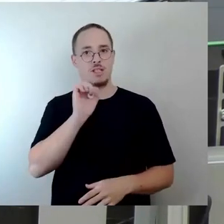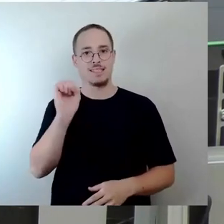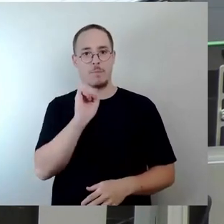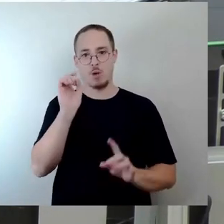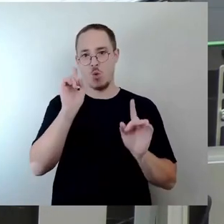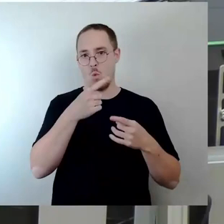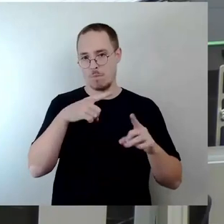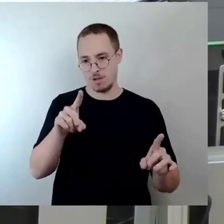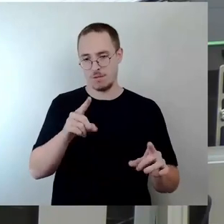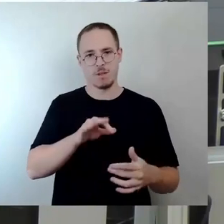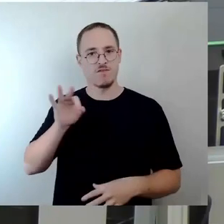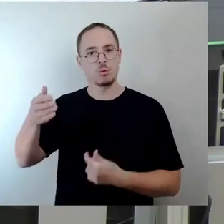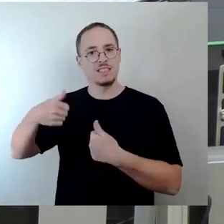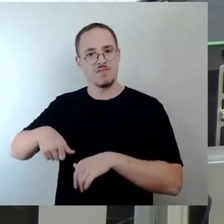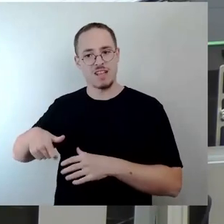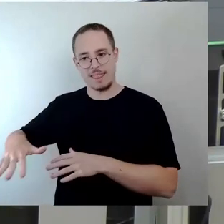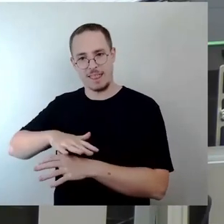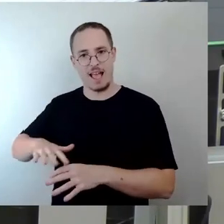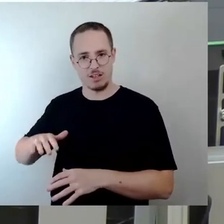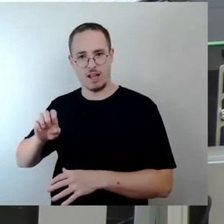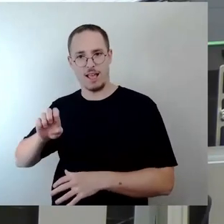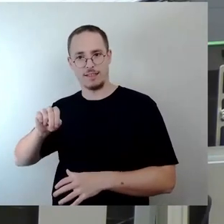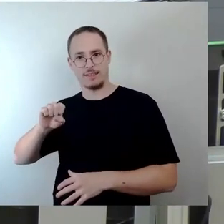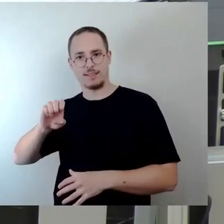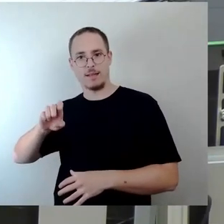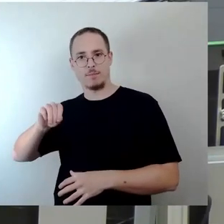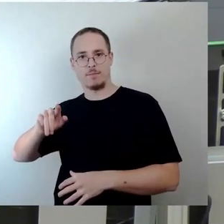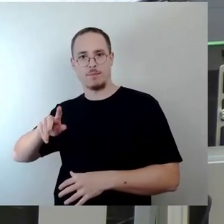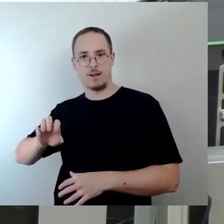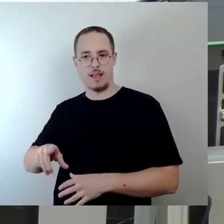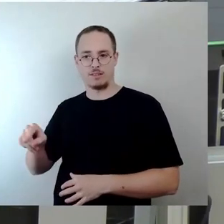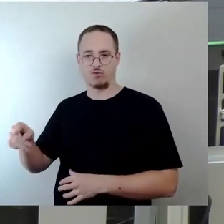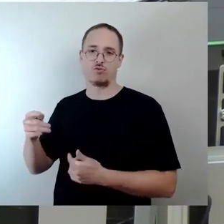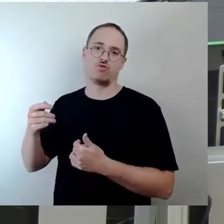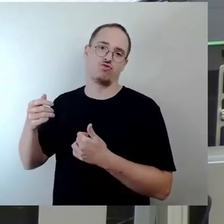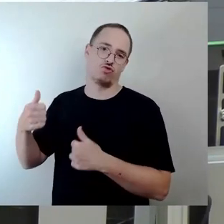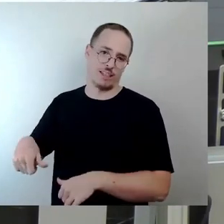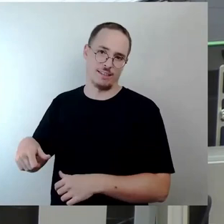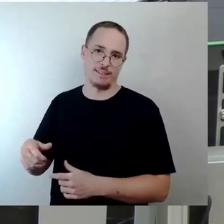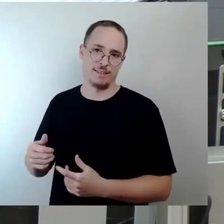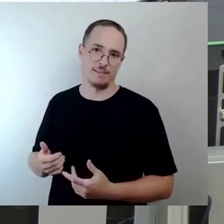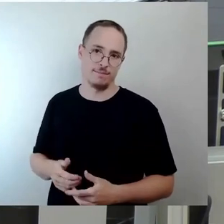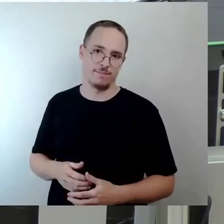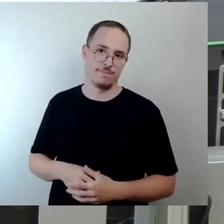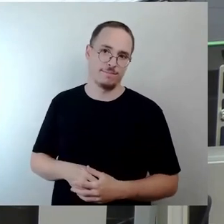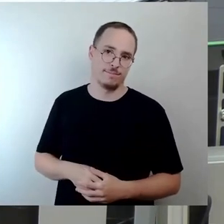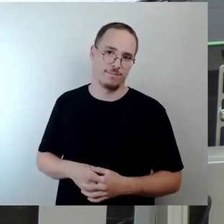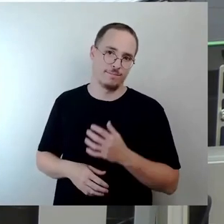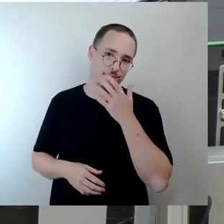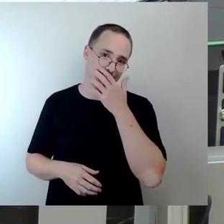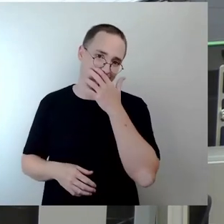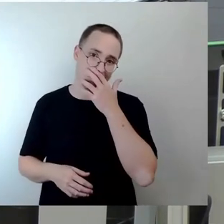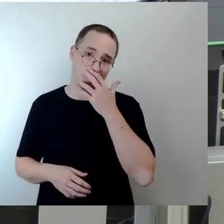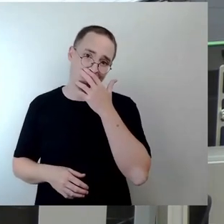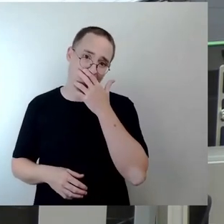und das Ensemble. Aber man muss sehen, was jetzt die Möglichkeiten sind. Und da sind wir in der Abwägung dann dazu gekommen, zu sagen,